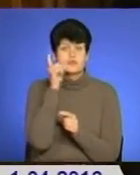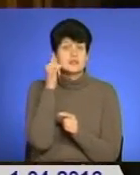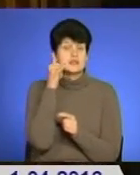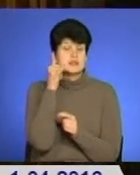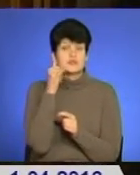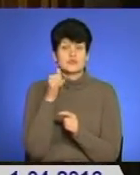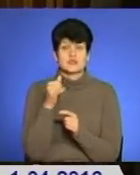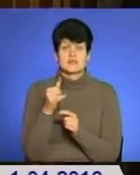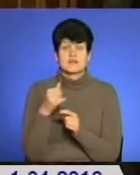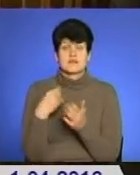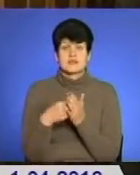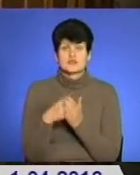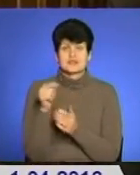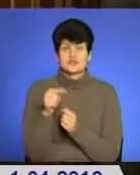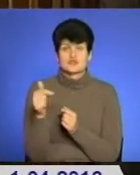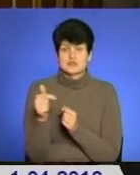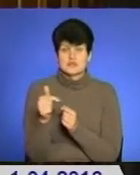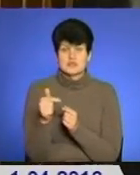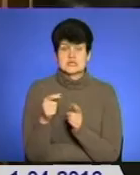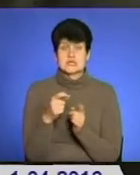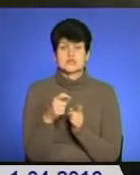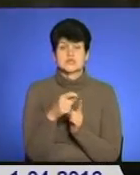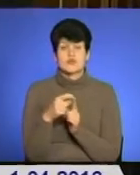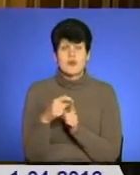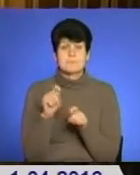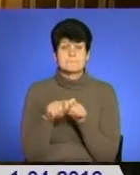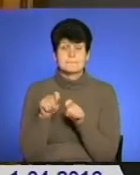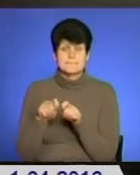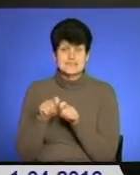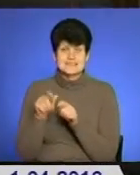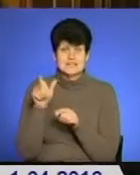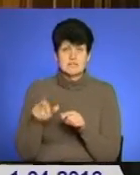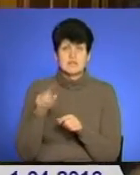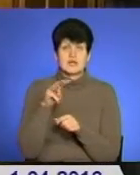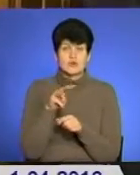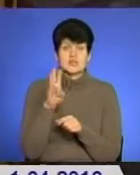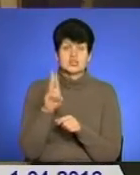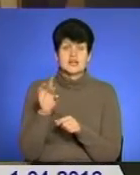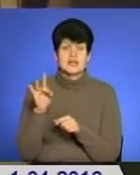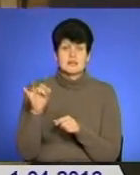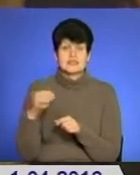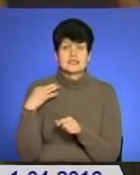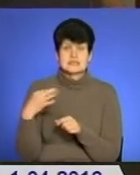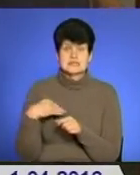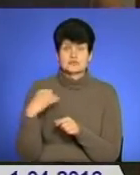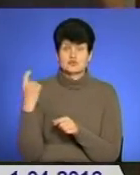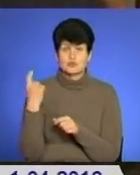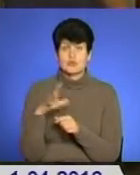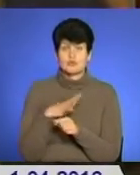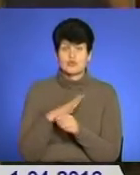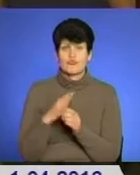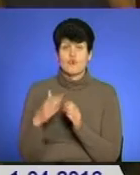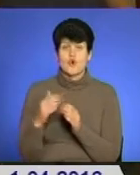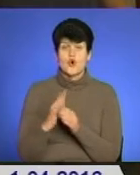вартістю в тисячу гривень. За словами слідчого тернопільського відділу поліції Мирона Шеремета, син господаря був в гостях у сусіда,